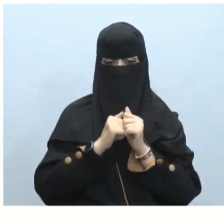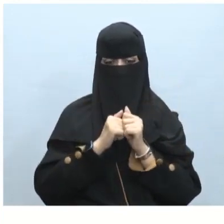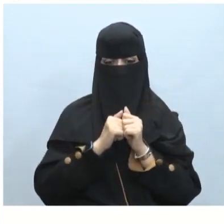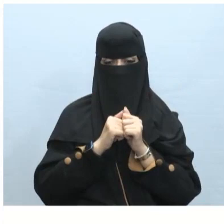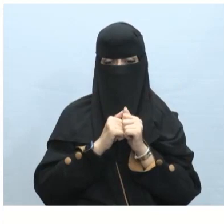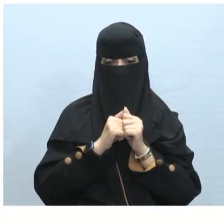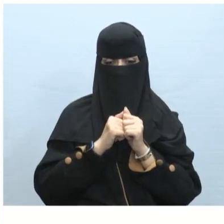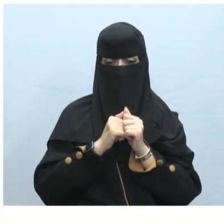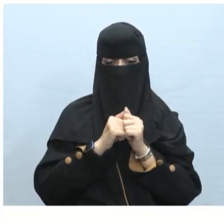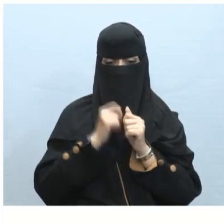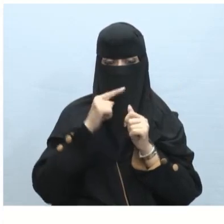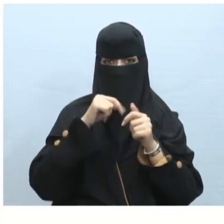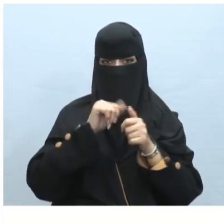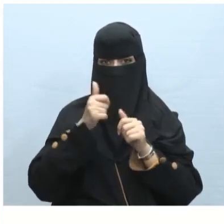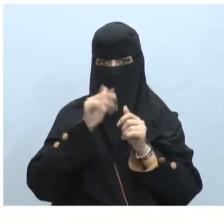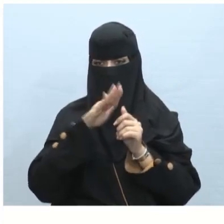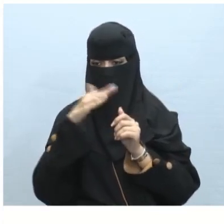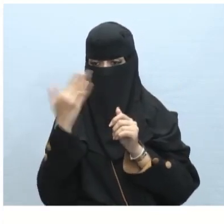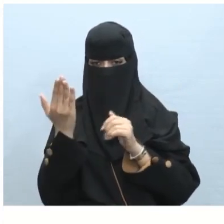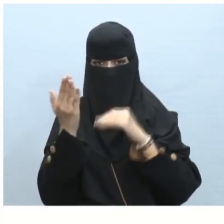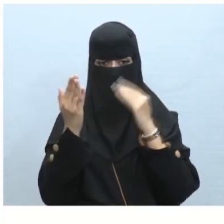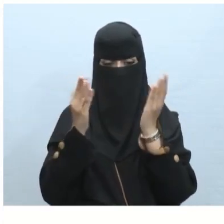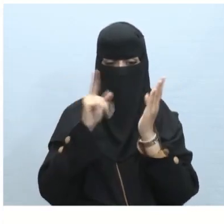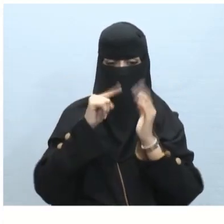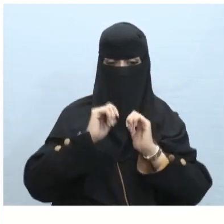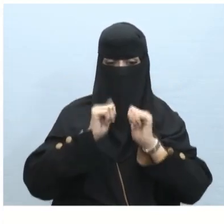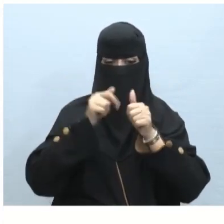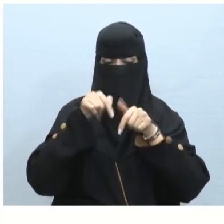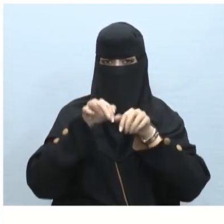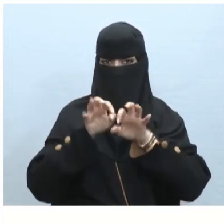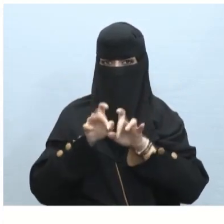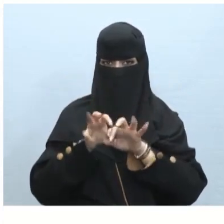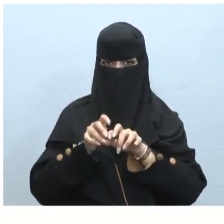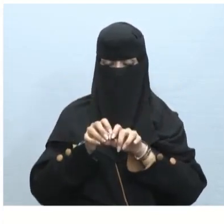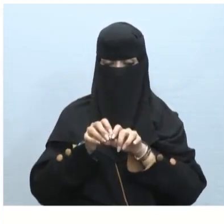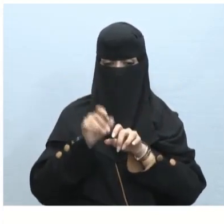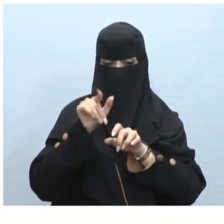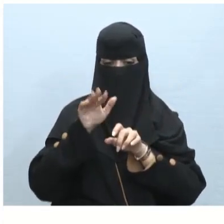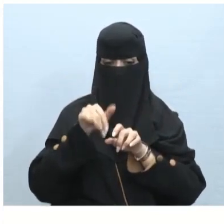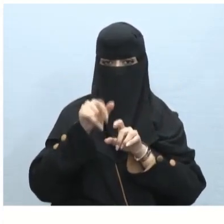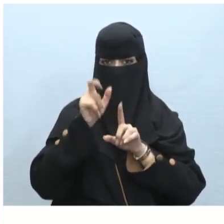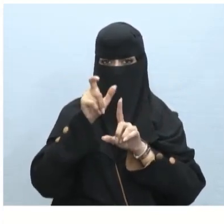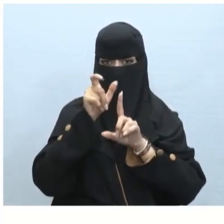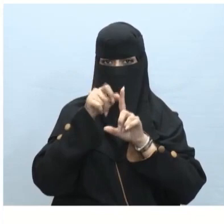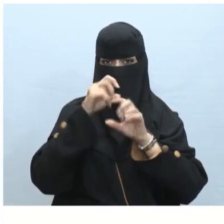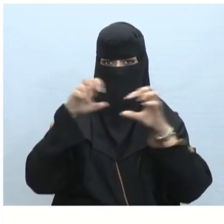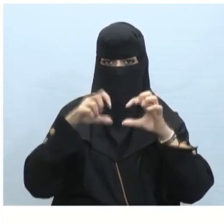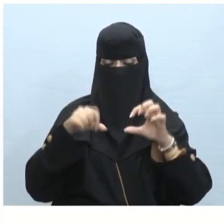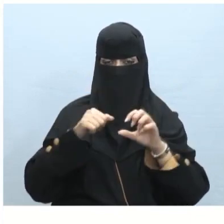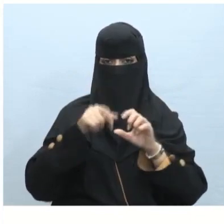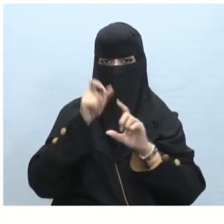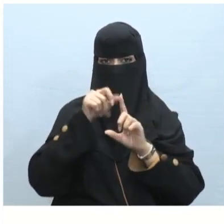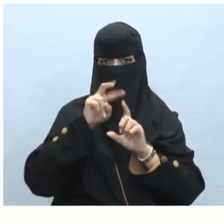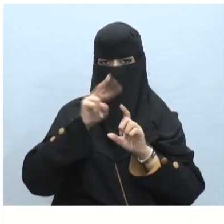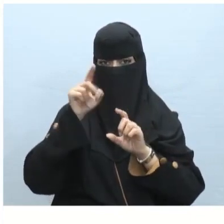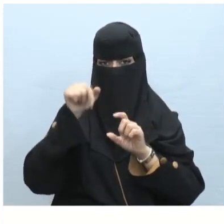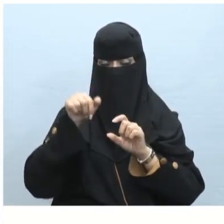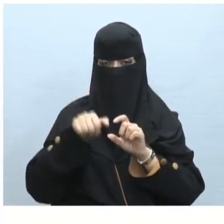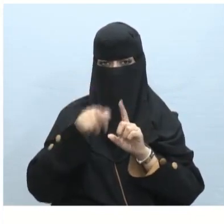نستطيع تغيير اتجاه أيضا كتابة الفئات بالضغط على المربع